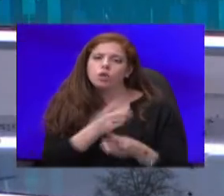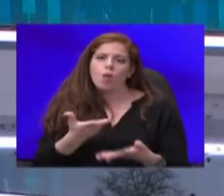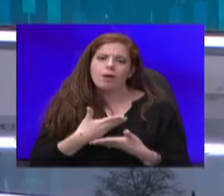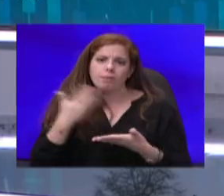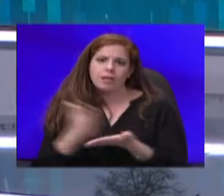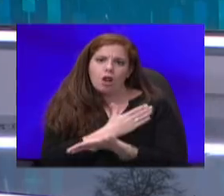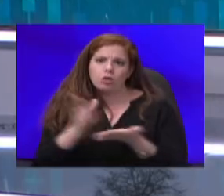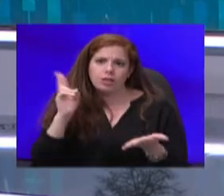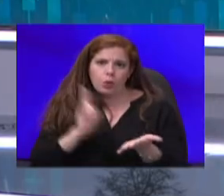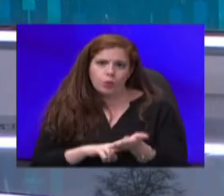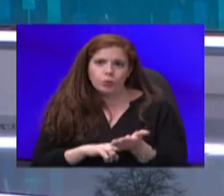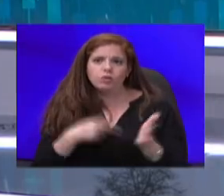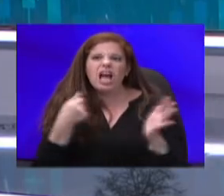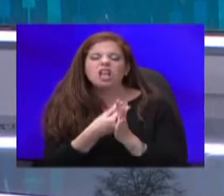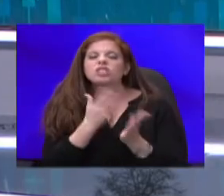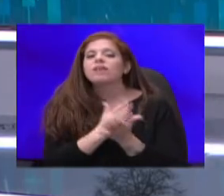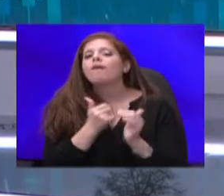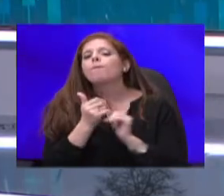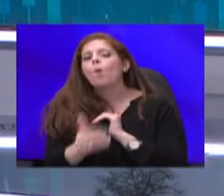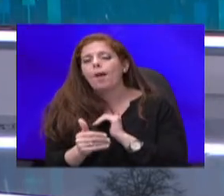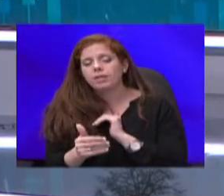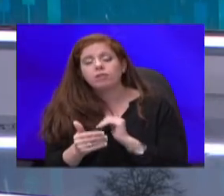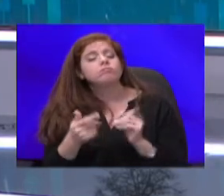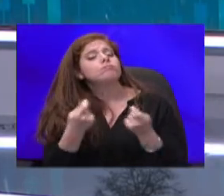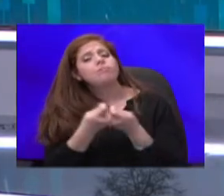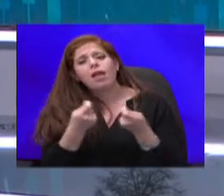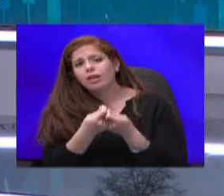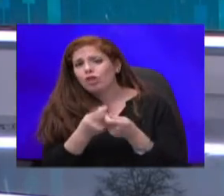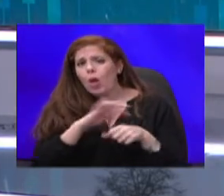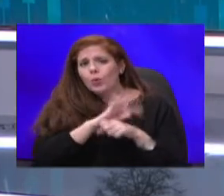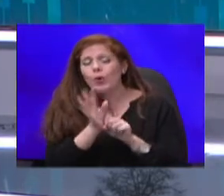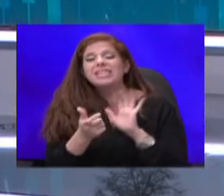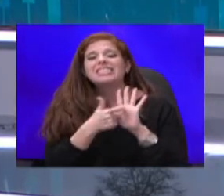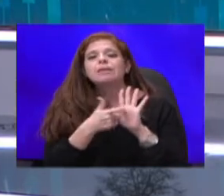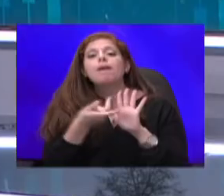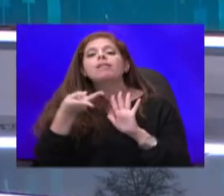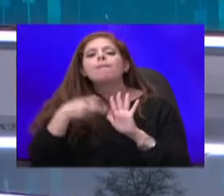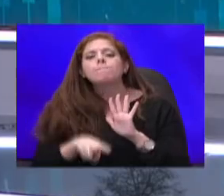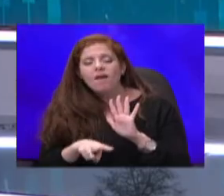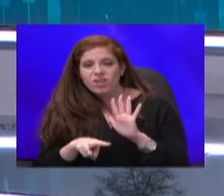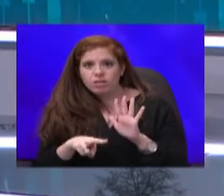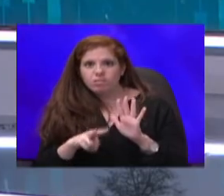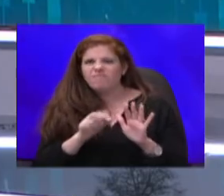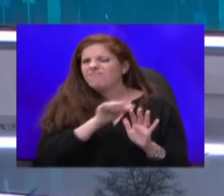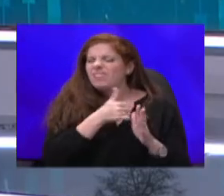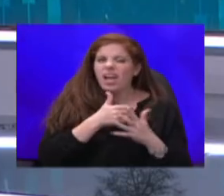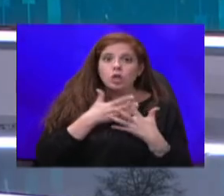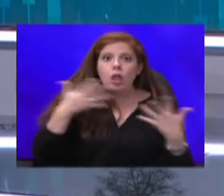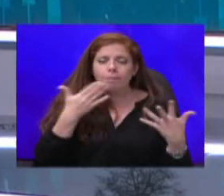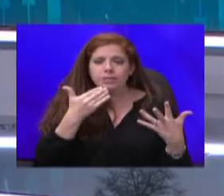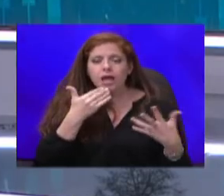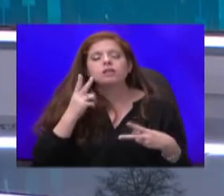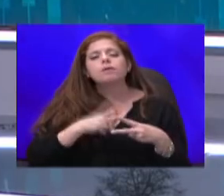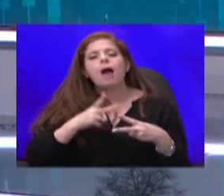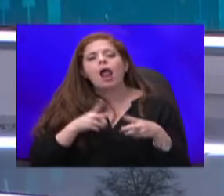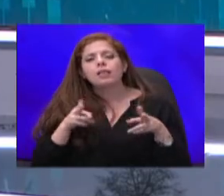קצת מאוחר מדי. בלי שום קשר לקורונה, סיבת המוות המובילה בישראל בכל שנה היא מחלת הסרטן. בערך רבע מהנפטרים